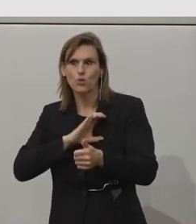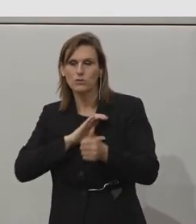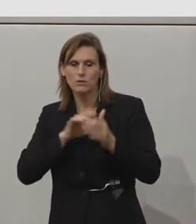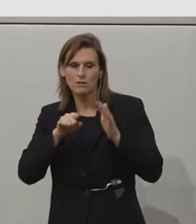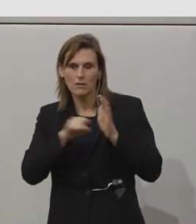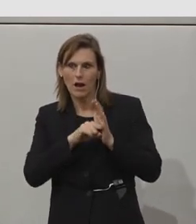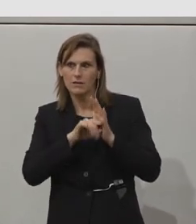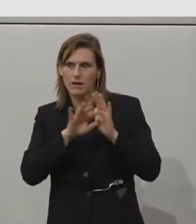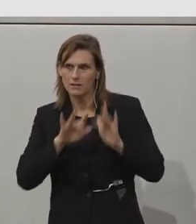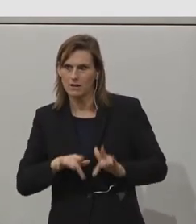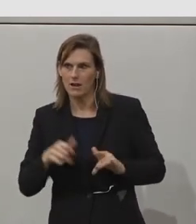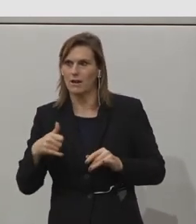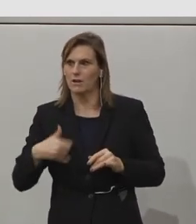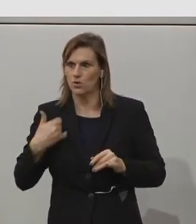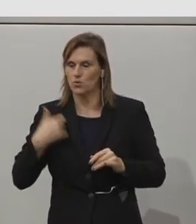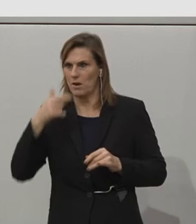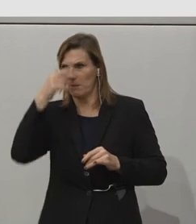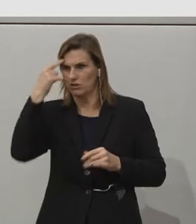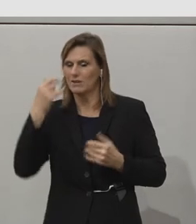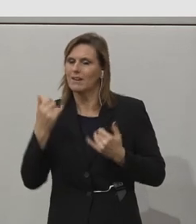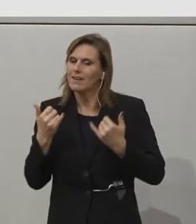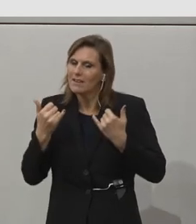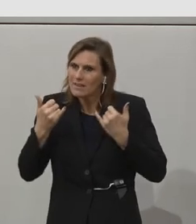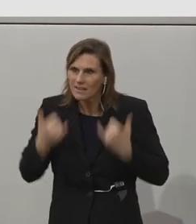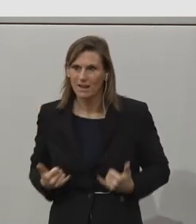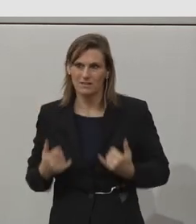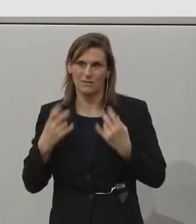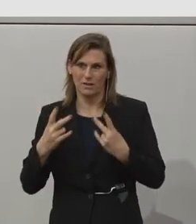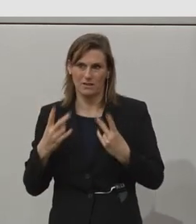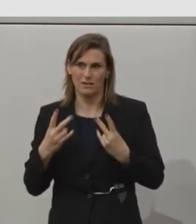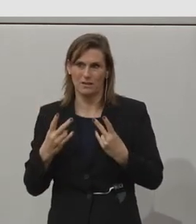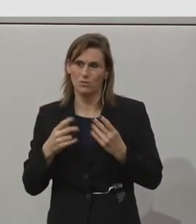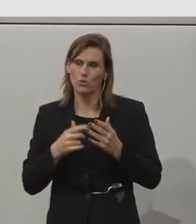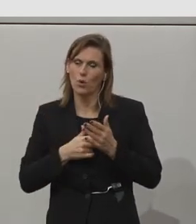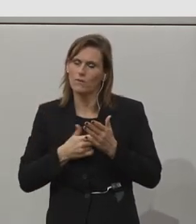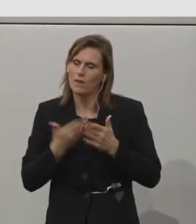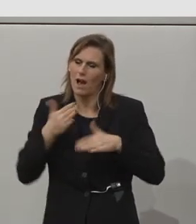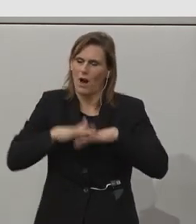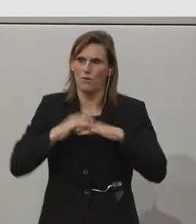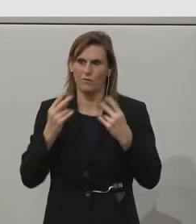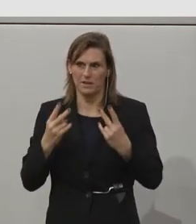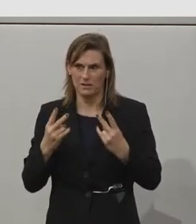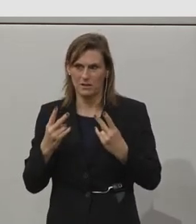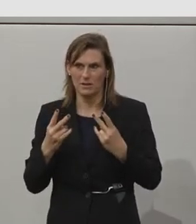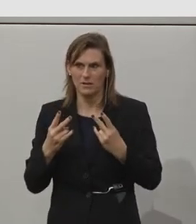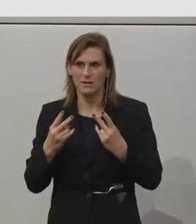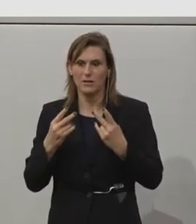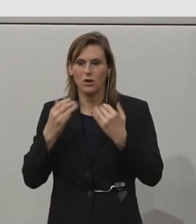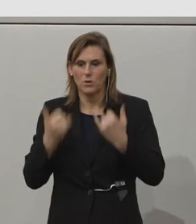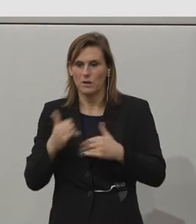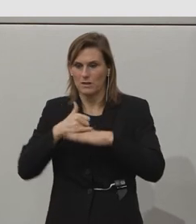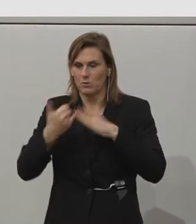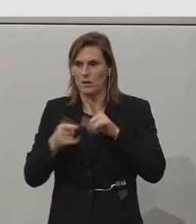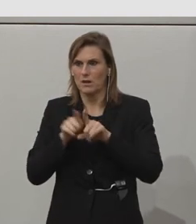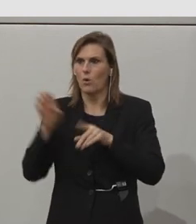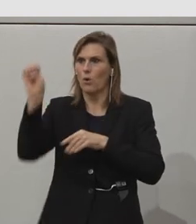Jugendlichen jetzt gerade umso wichtiger ist. Und wir freuen uns, dass wir jetzt mit dem Projekt auch für einen